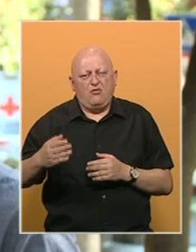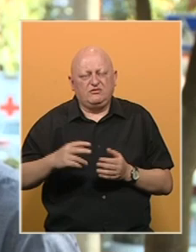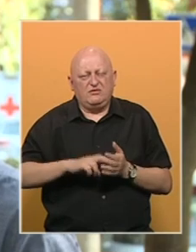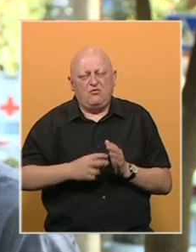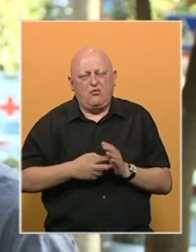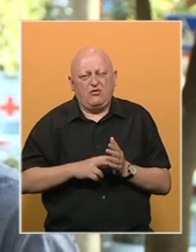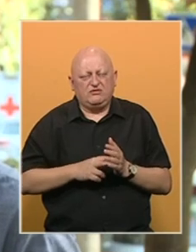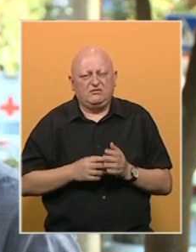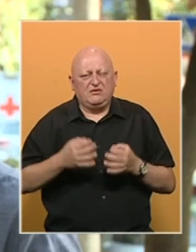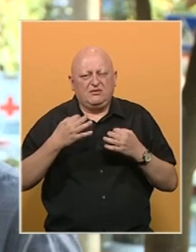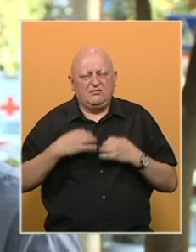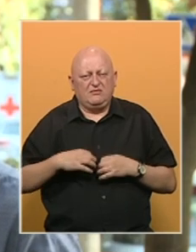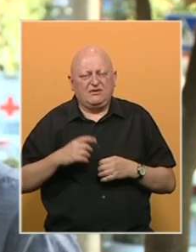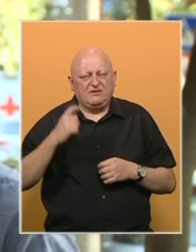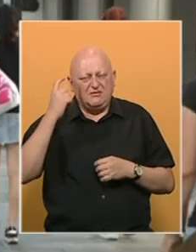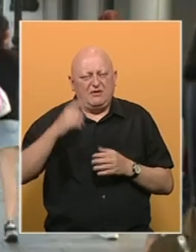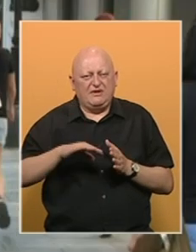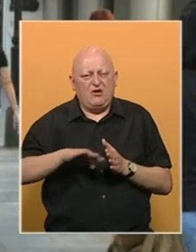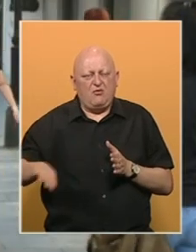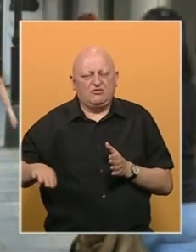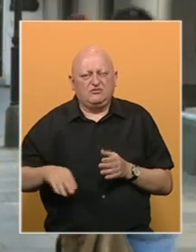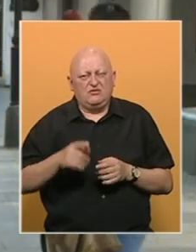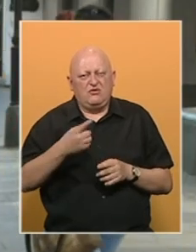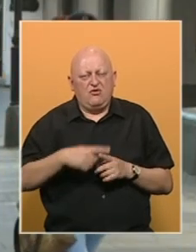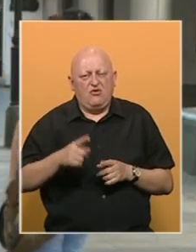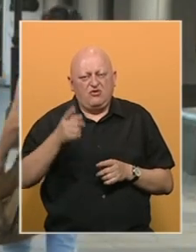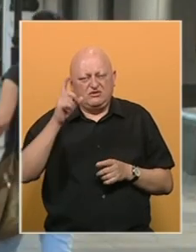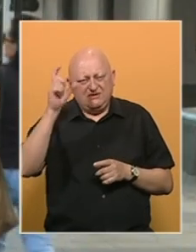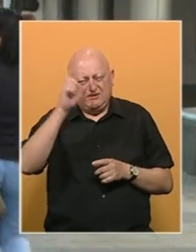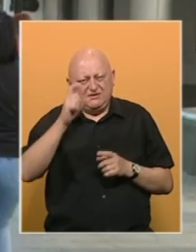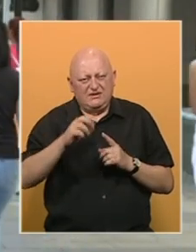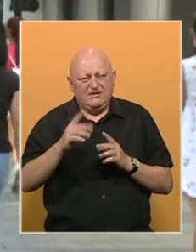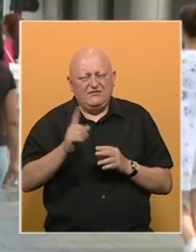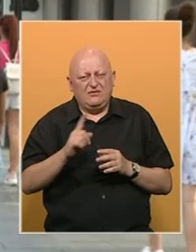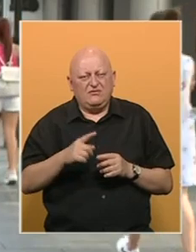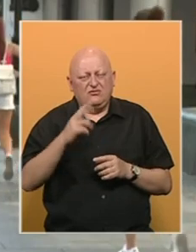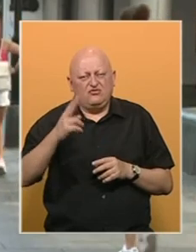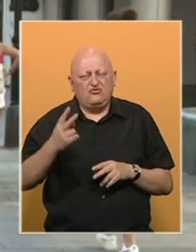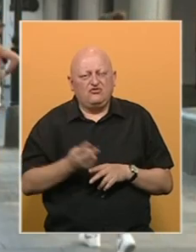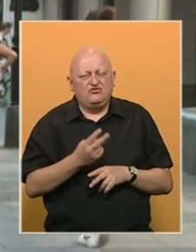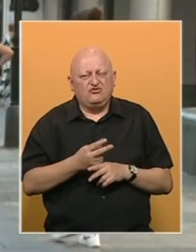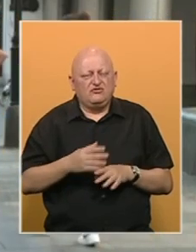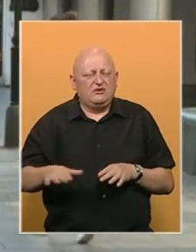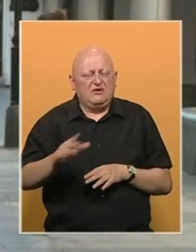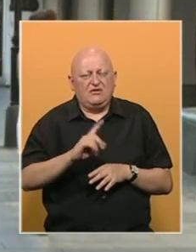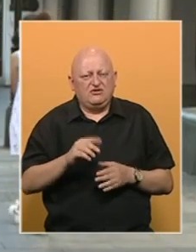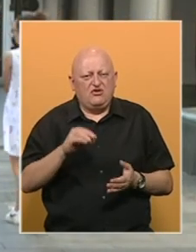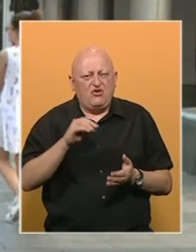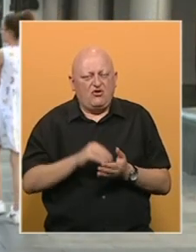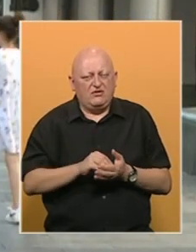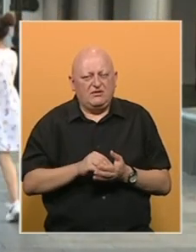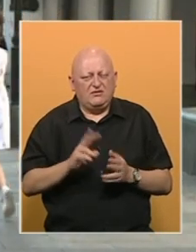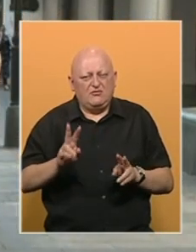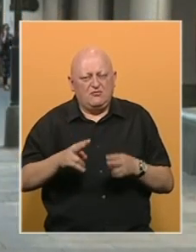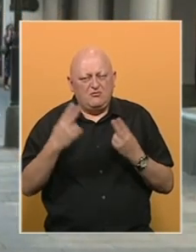političarima, odnosno predsadnicima partije opozicije. Osim u Srbiji, Twitter ni u jednoj drugoj zemlji u regionu nije označio